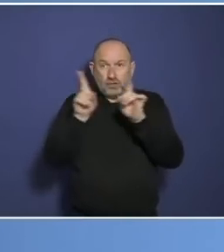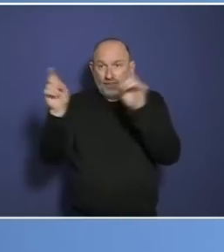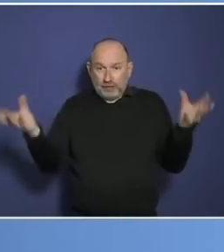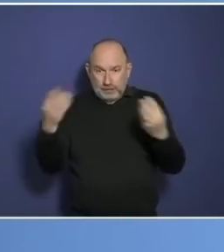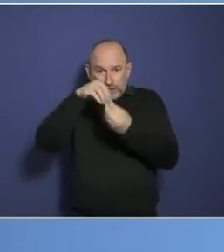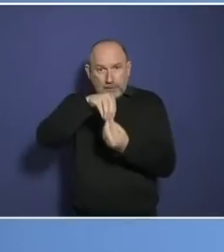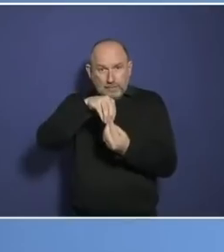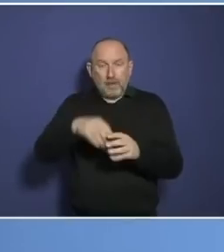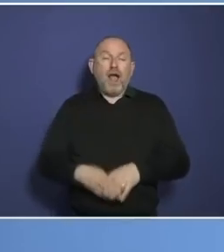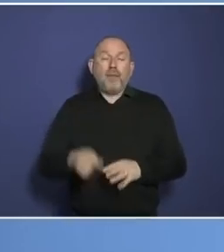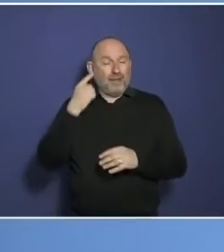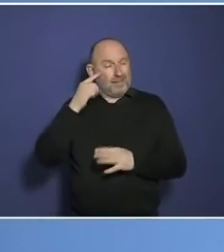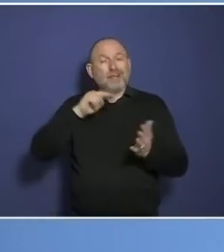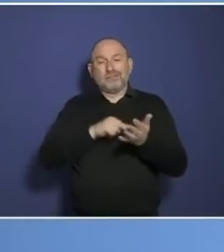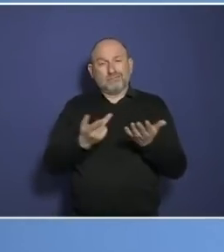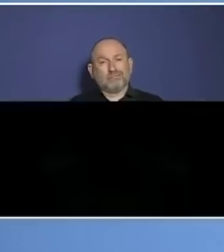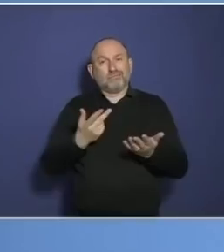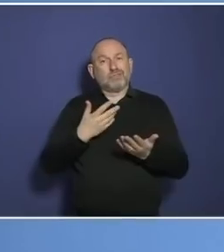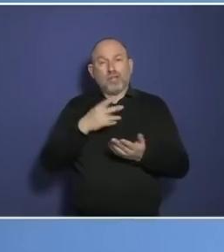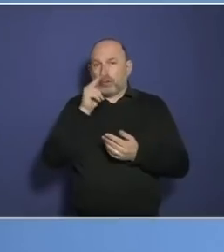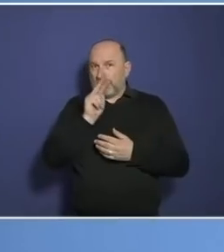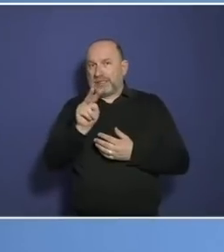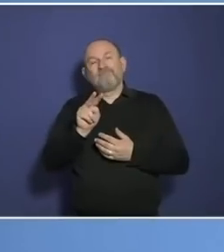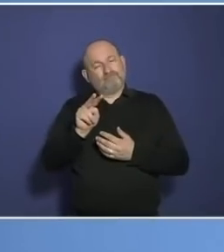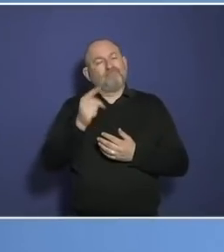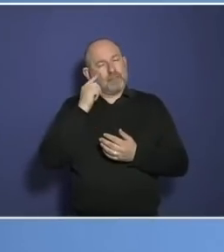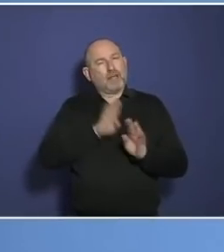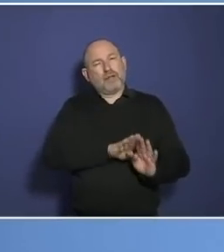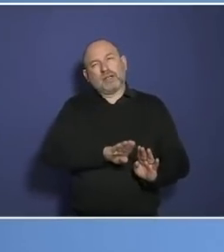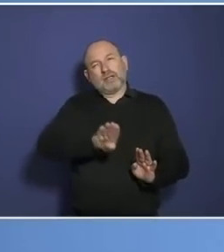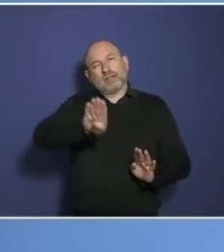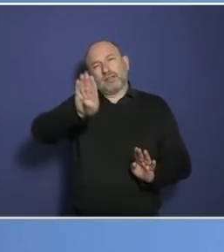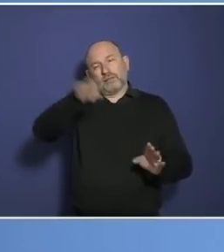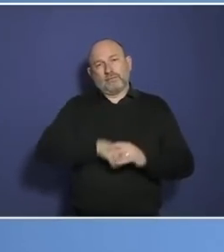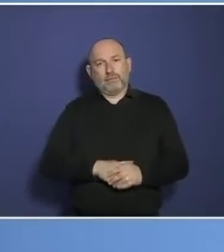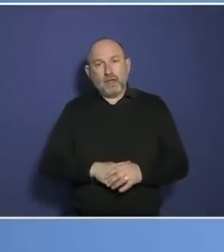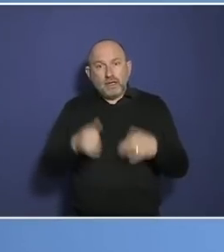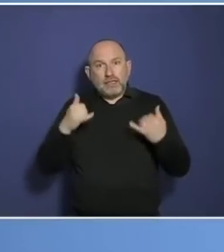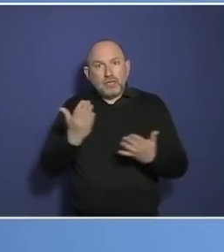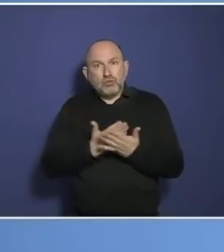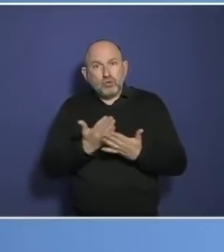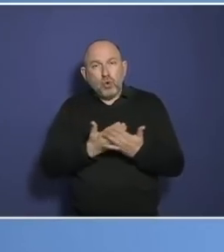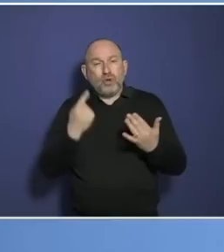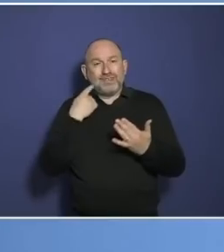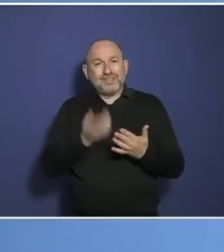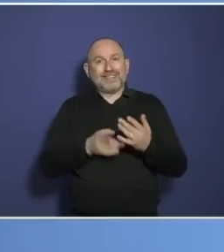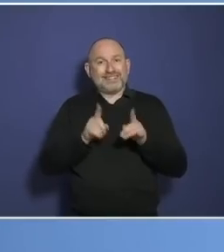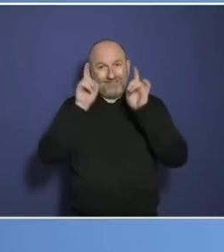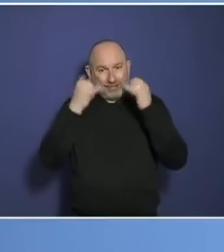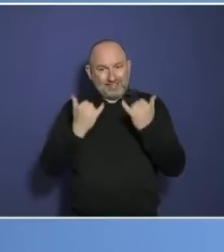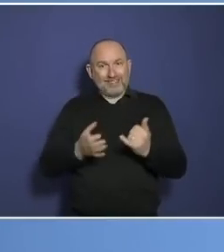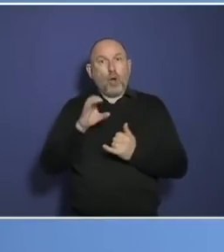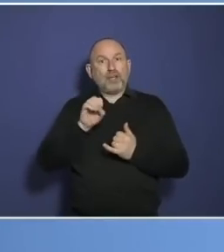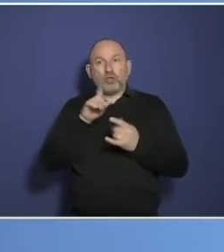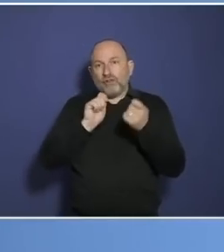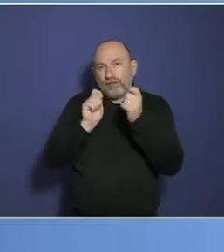weitere Aufzählung. Es kann sehr viel passieren im Herbst. Es kann auch ein ganz neues Virus geben. Es kann uns auch ein Komet auf den Kopf fallen. Es kann ganz viel passieren,